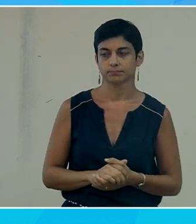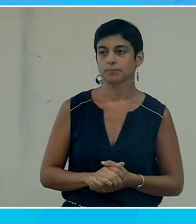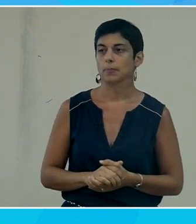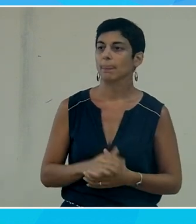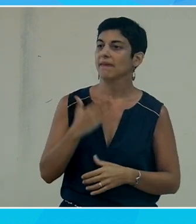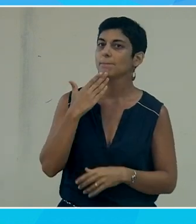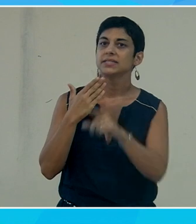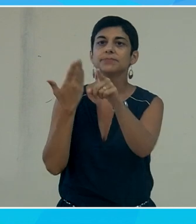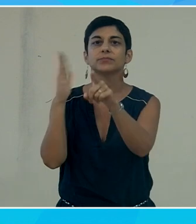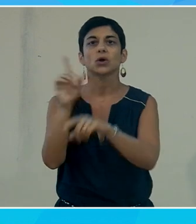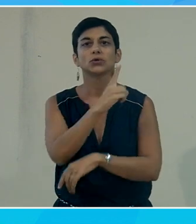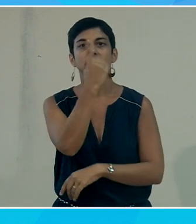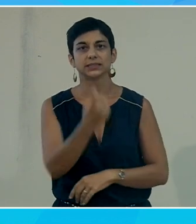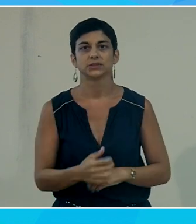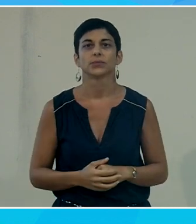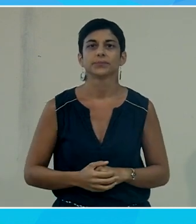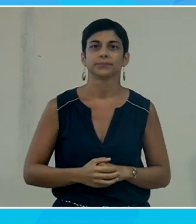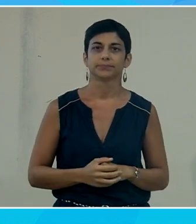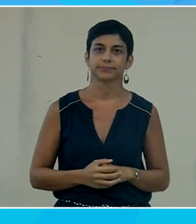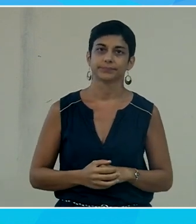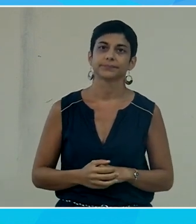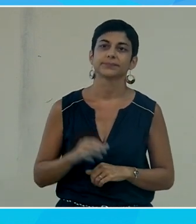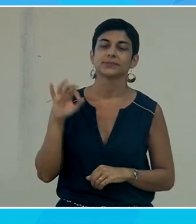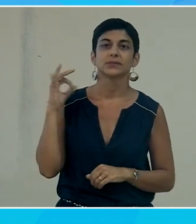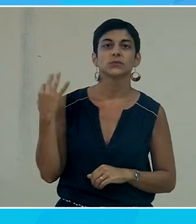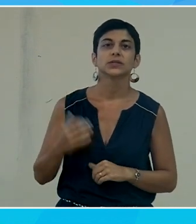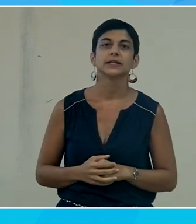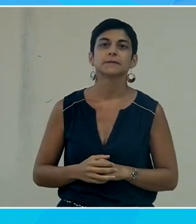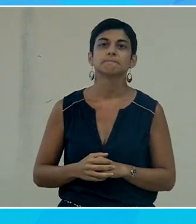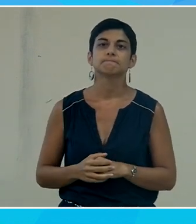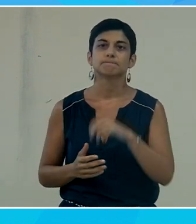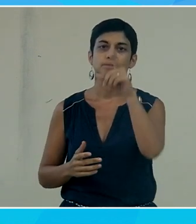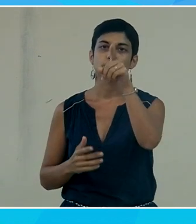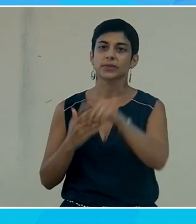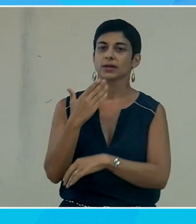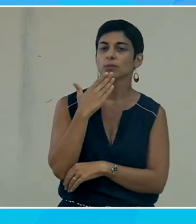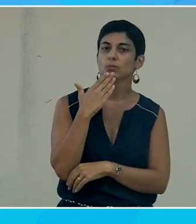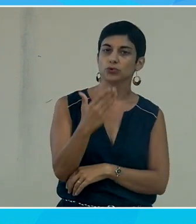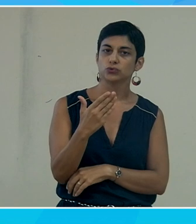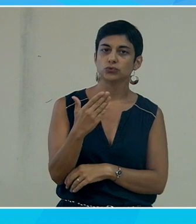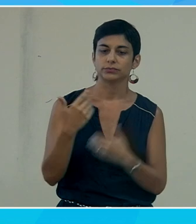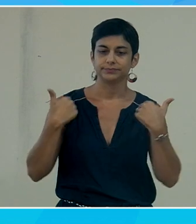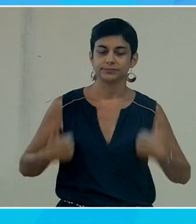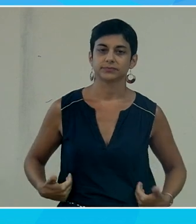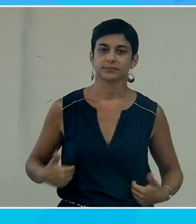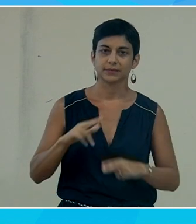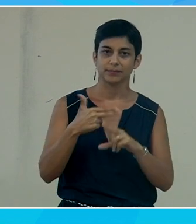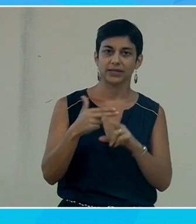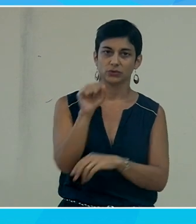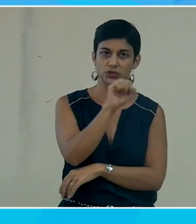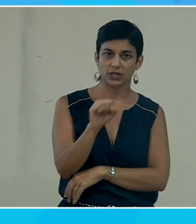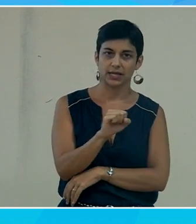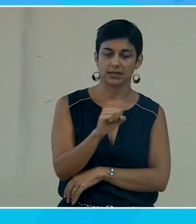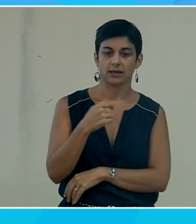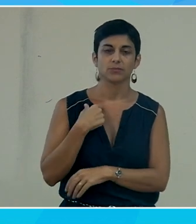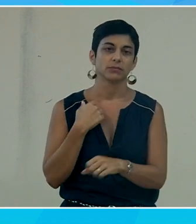il y a une autre question oui donc bonjour je suis Sheherazade je suis